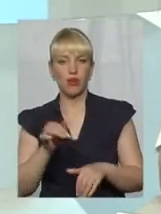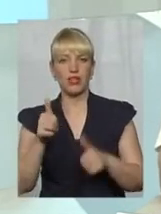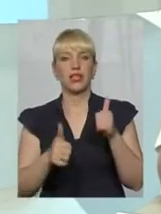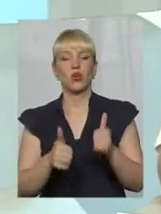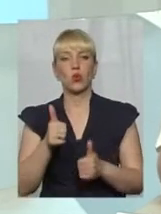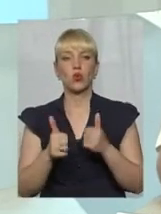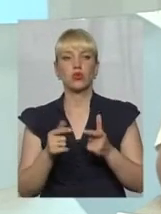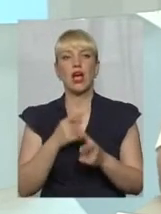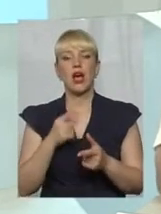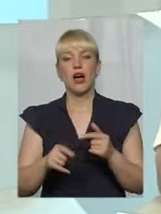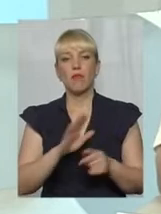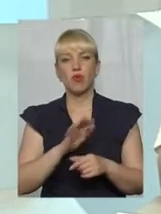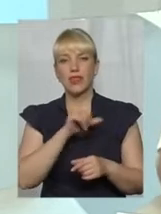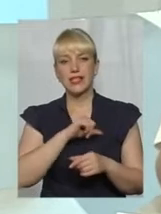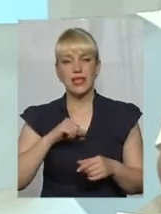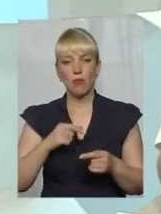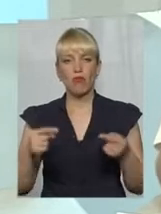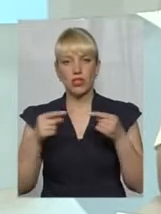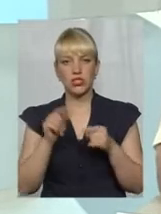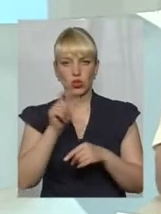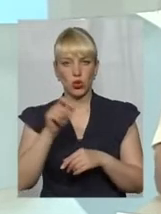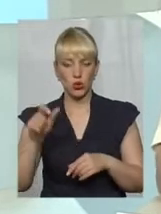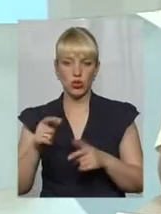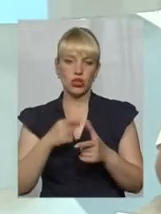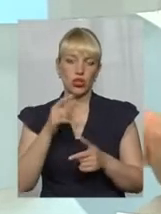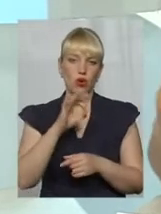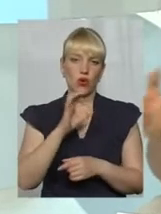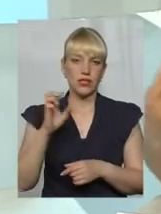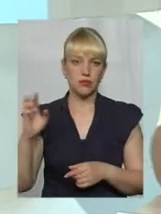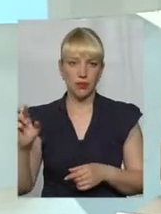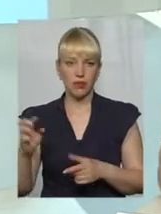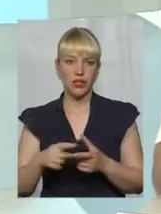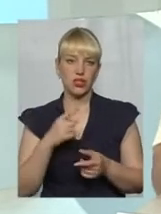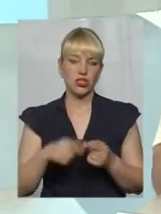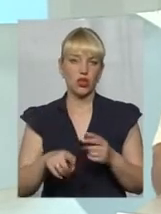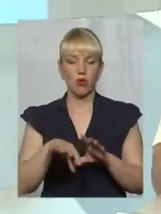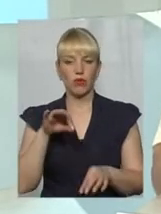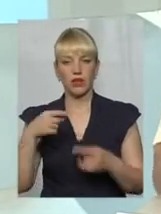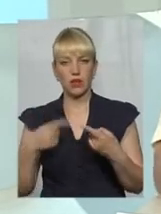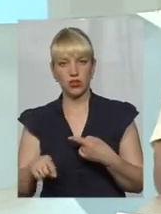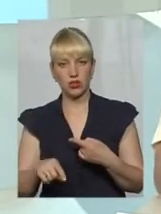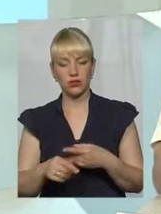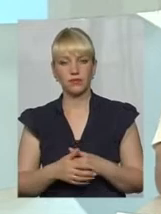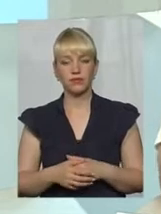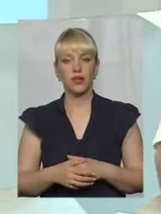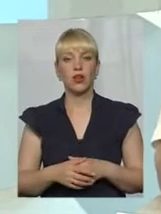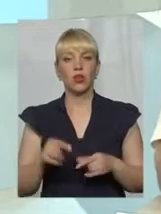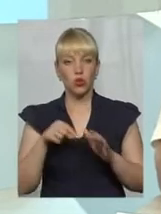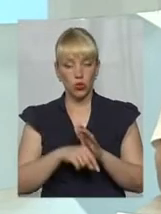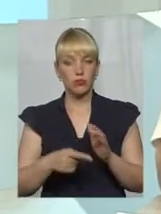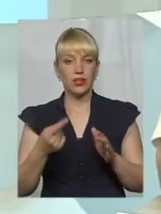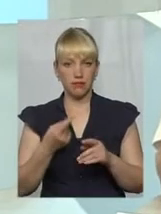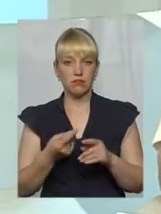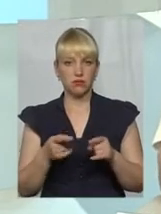або не самовизначиться люди, чи ОСББ, чи обрання іншого управителя. Тобто, так. Тобто,